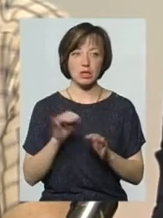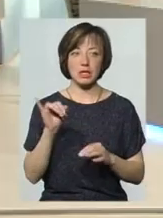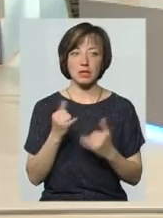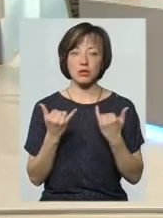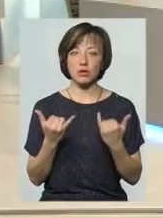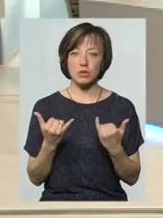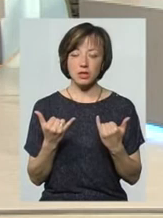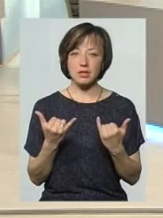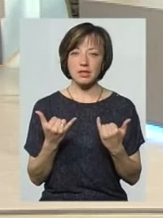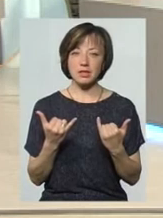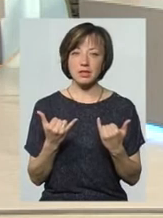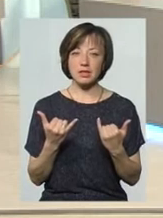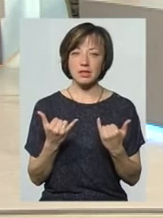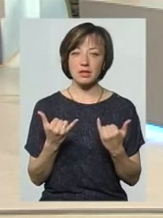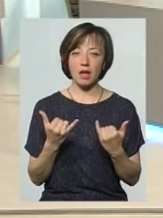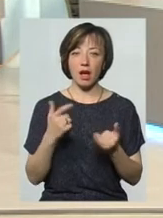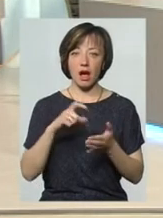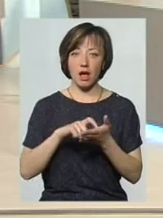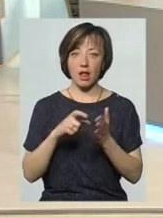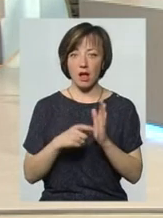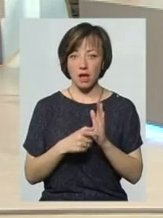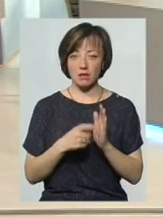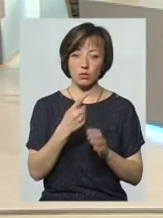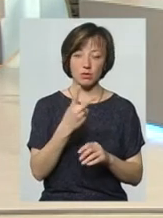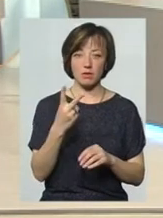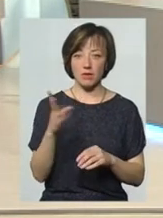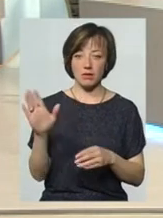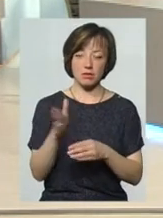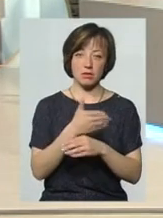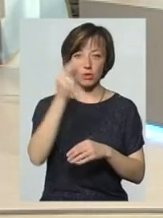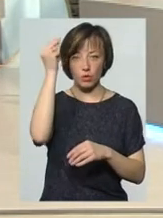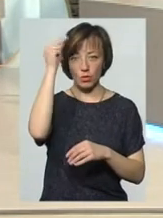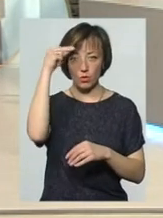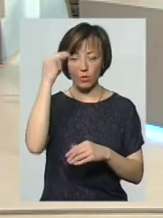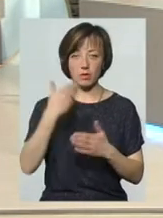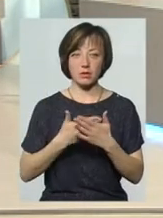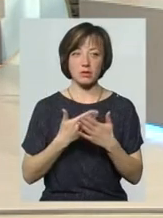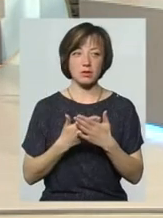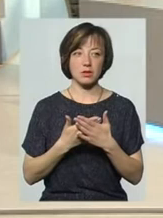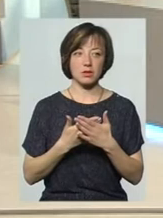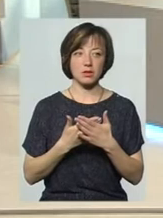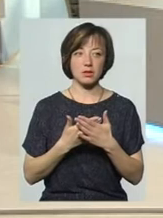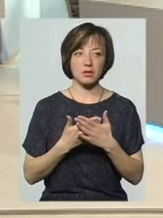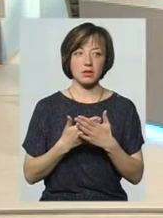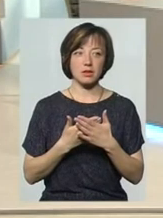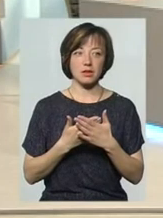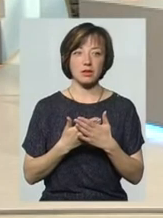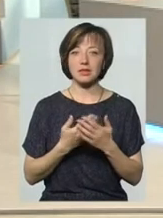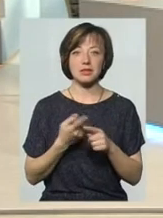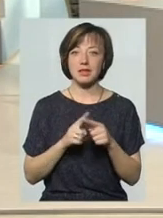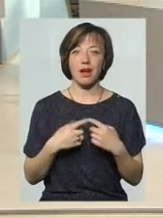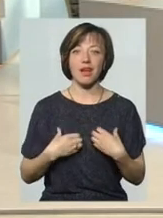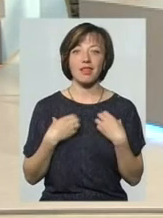на сьогодні це виглядає так. Цілий клас знімається, а то й два класи знімається. Я не був на такому огляді, я знаю. Це катастрофа,